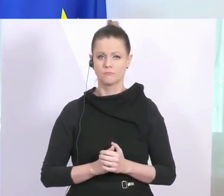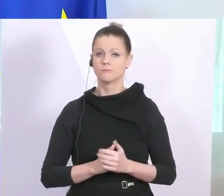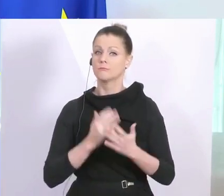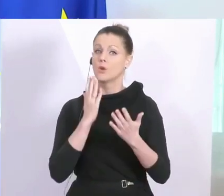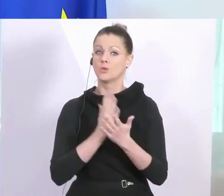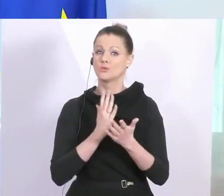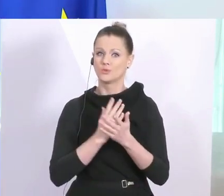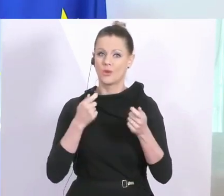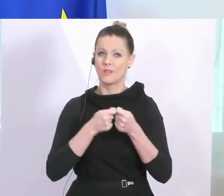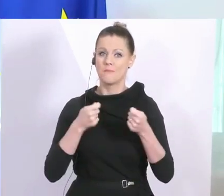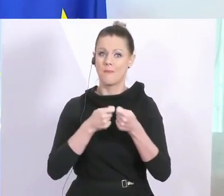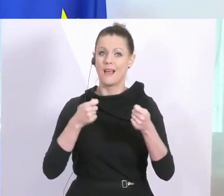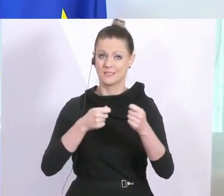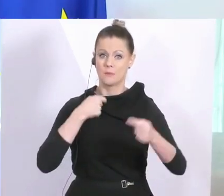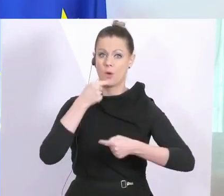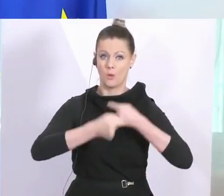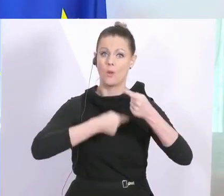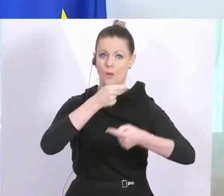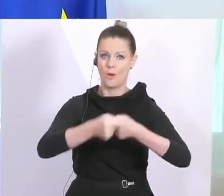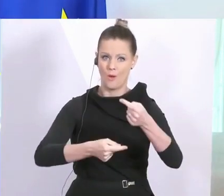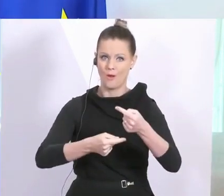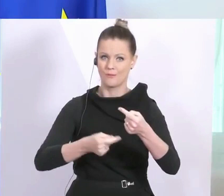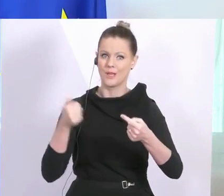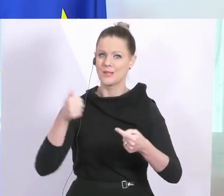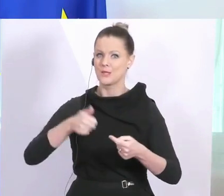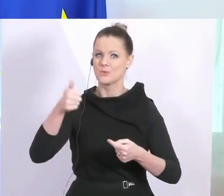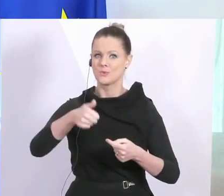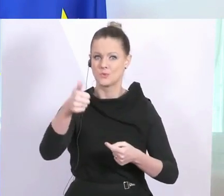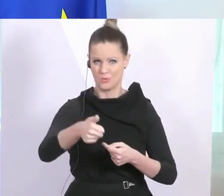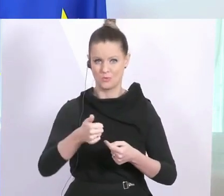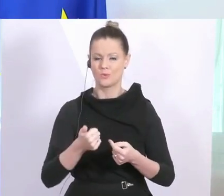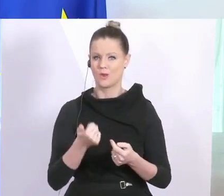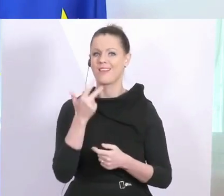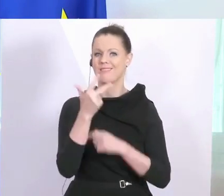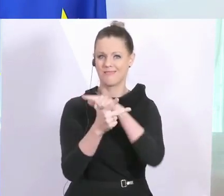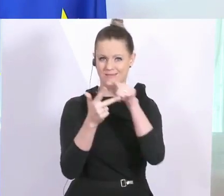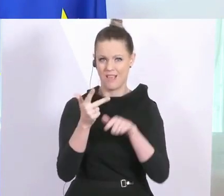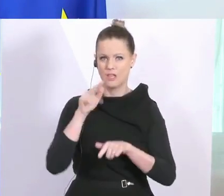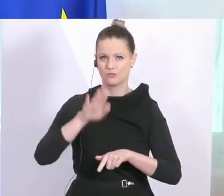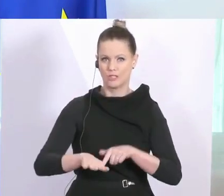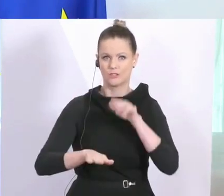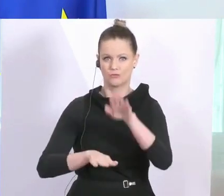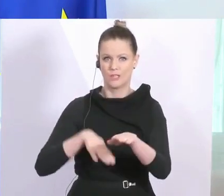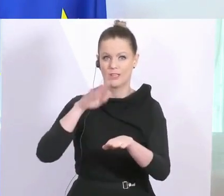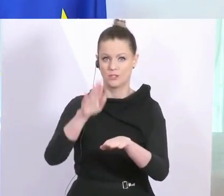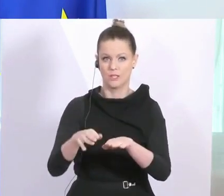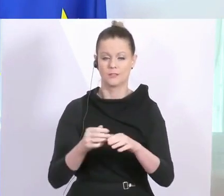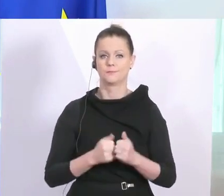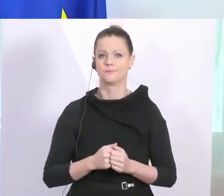schon bereits gesetzten Maßnahmen werden wir drei weitere Schritte setzen. Zum Ersten ein